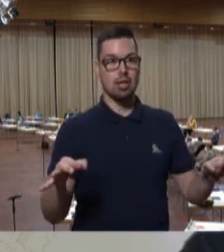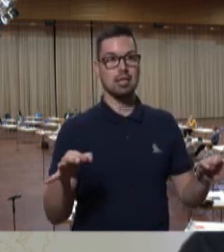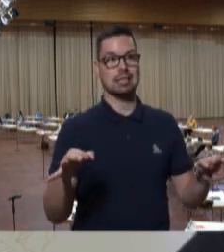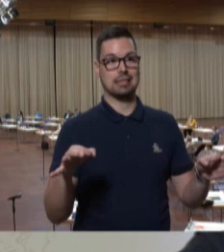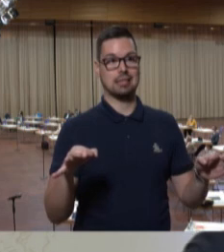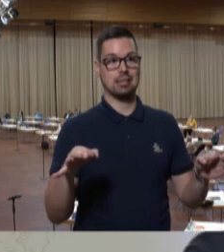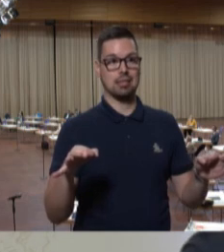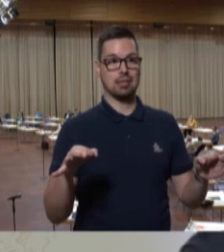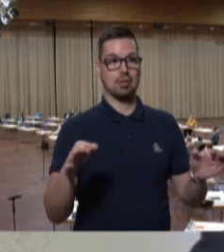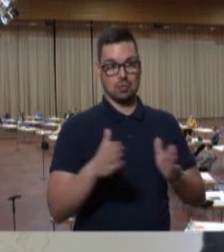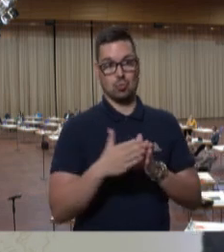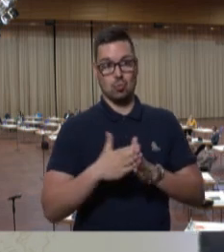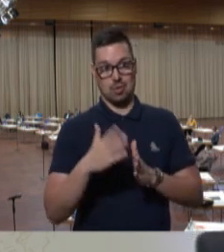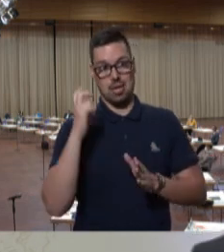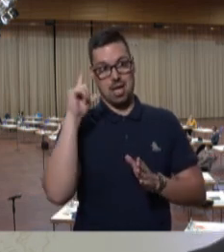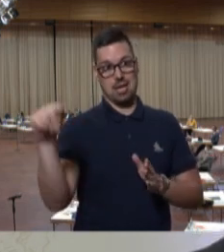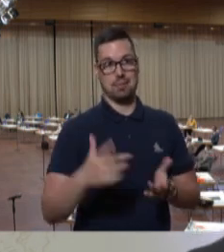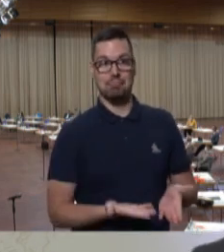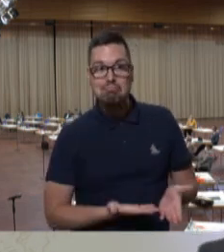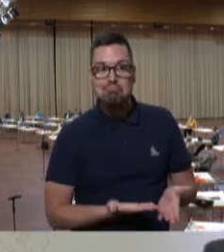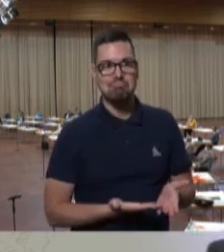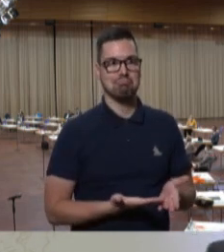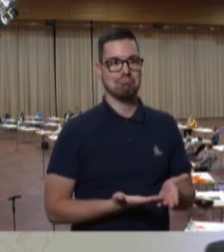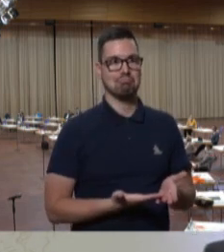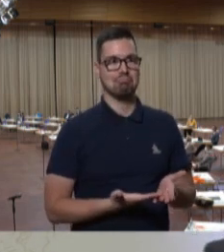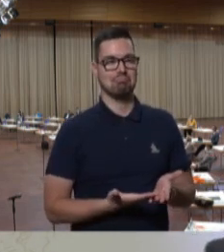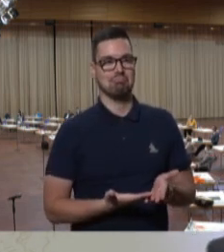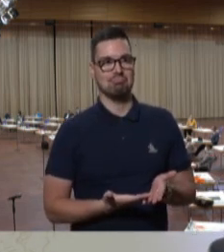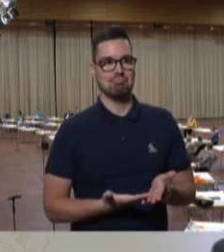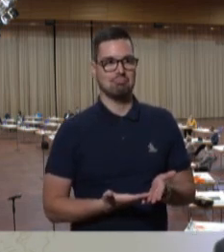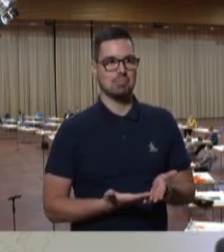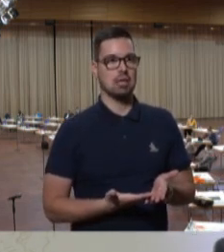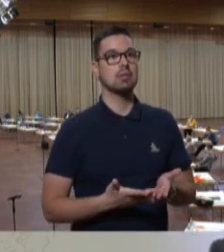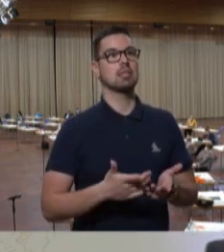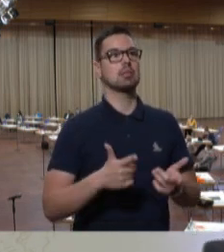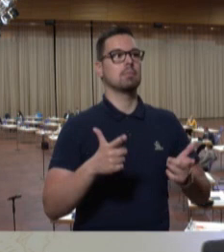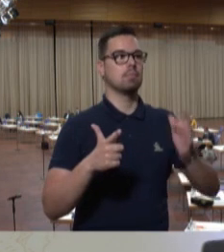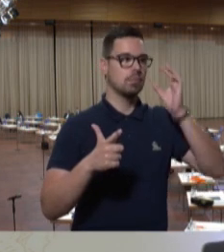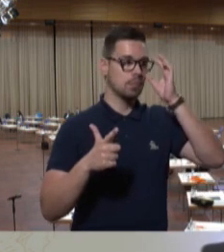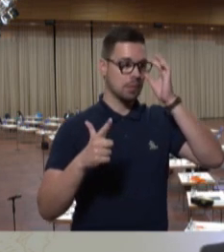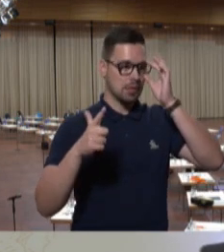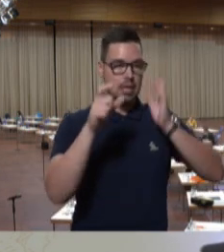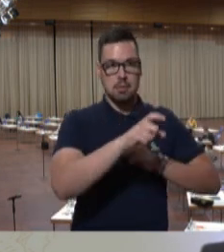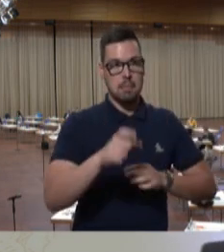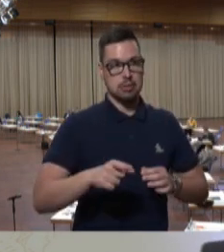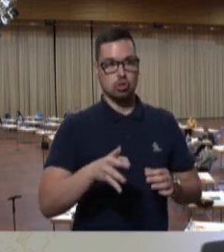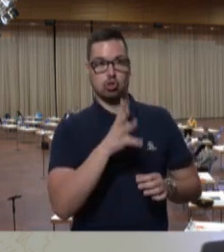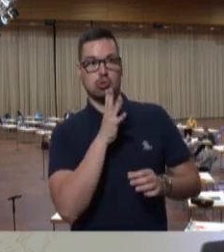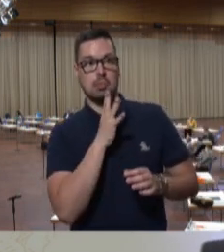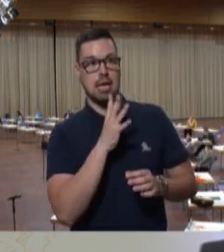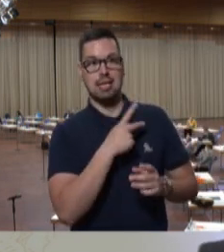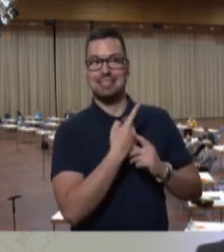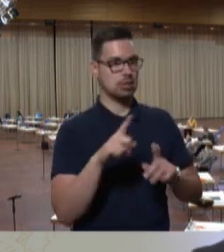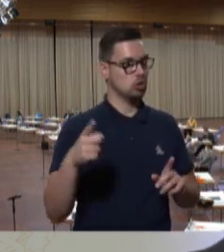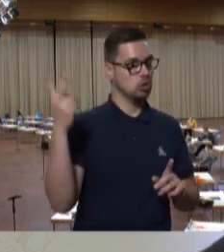einem Erdbeerkuchen nach Hause käme. Aber ganz ernsthaft, wenn Menschen Sprache nicht verstehen, und das ist in einem solchen Fall